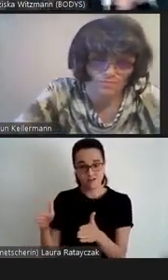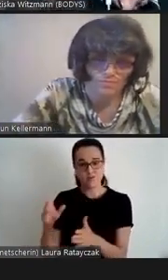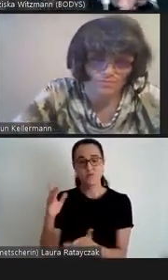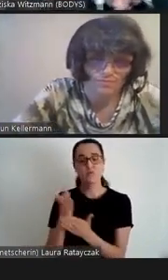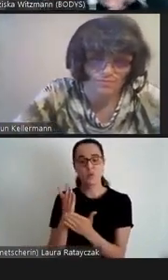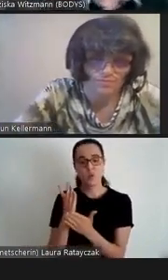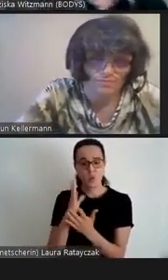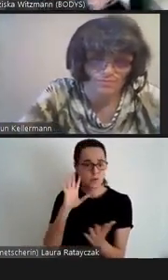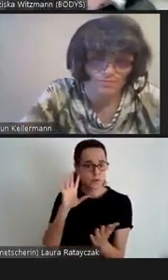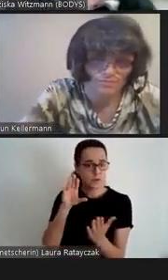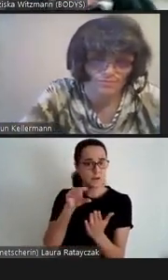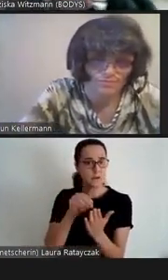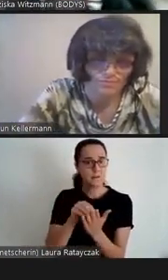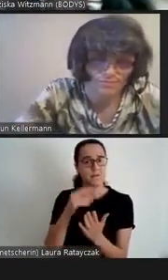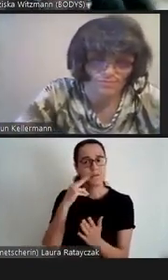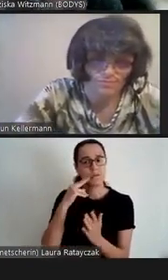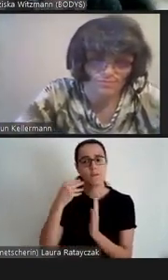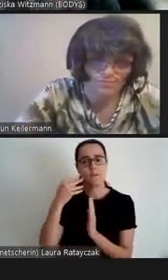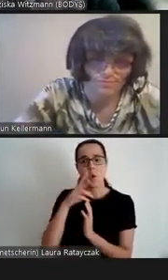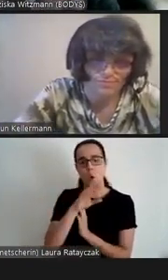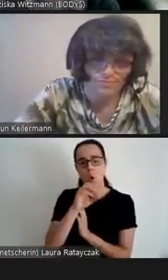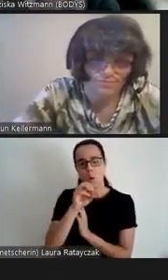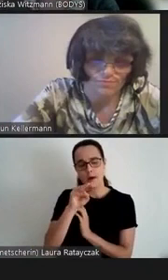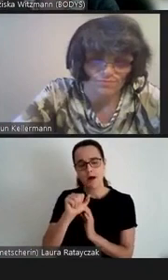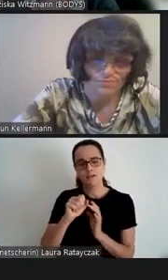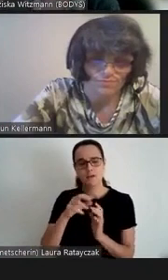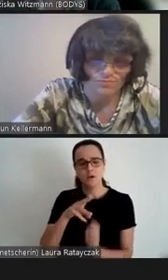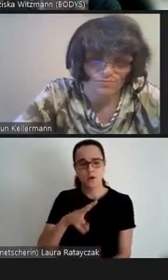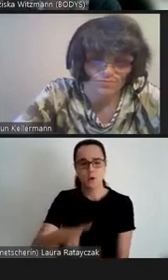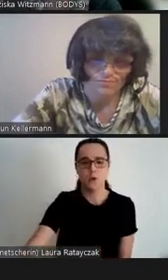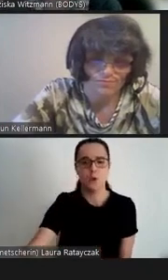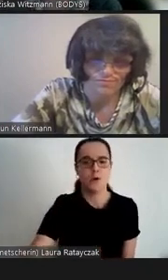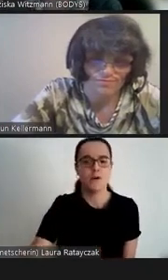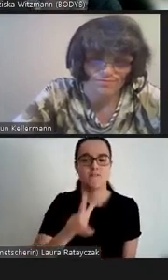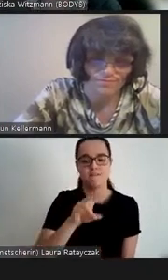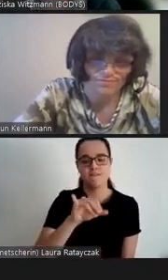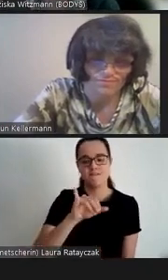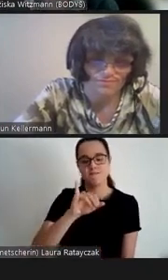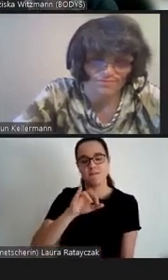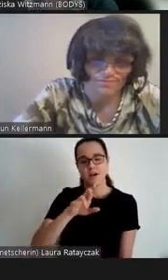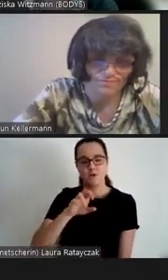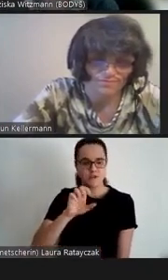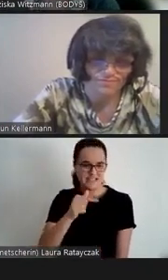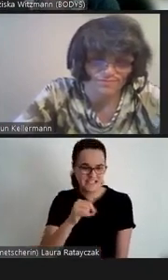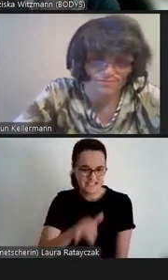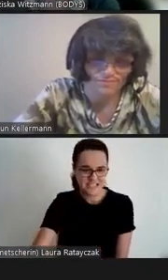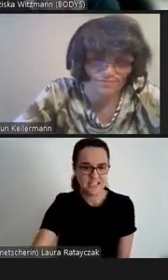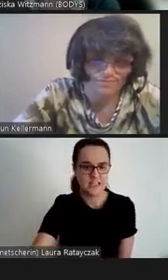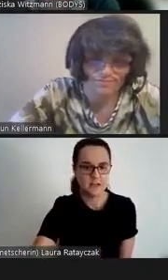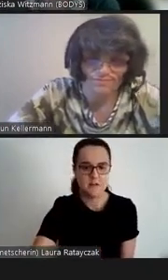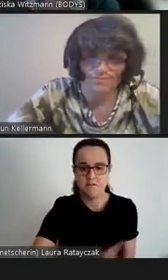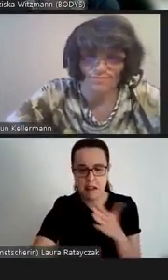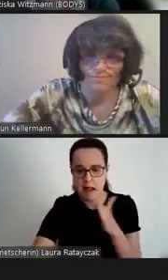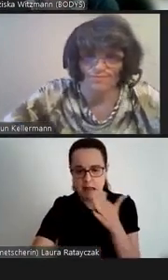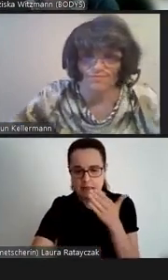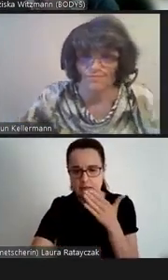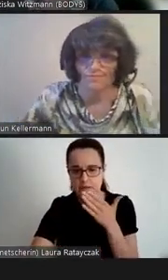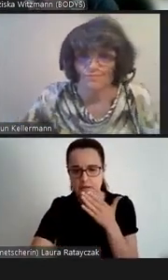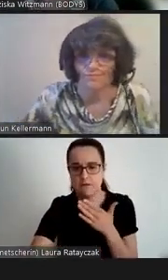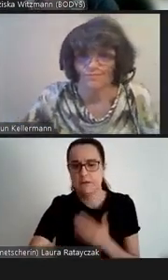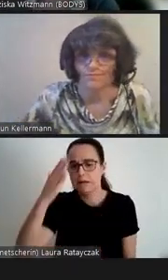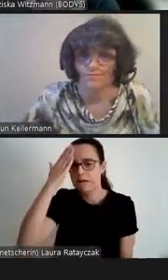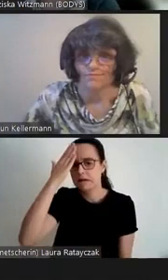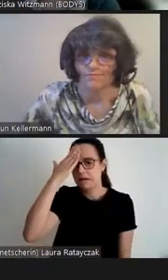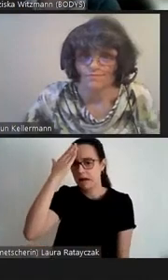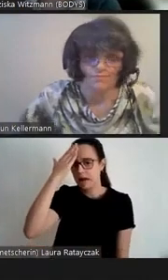der Roman Reidy. Sicher einige von ihnen kennen, in dem ein Rollstuhl